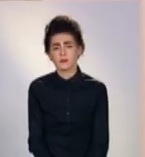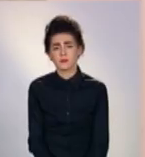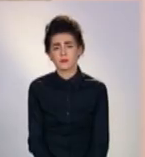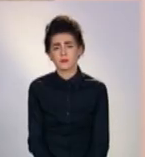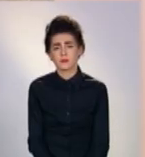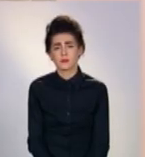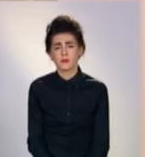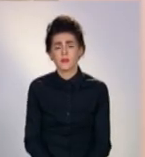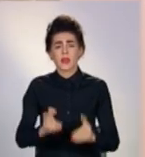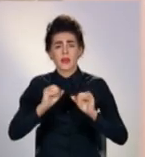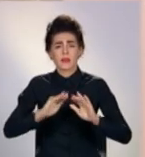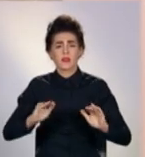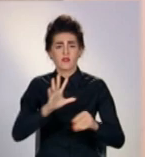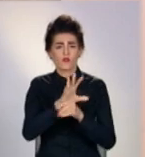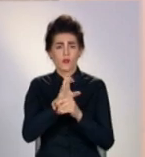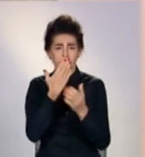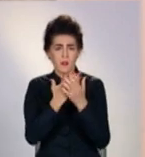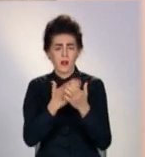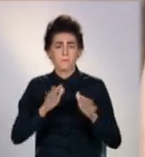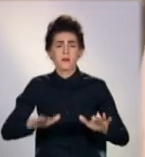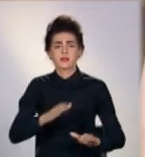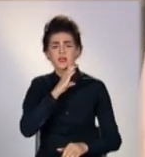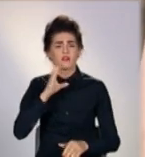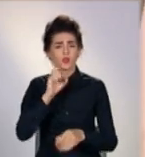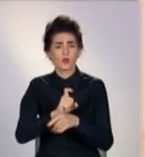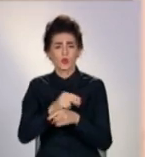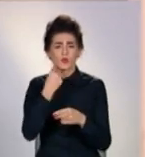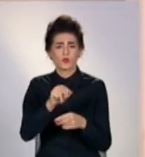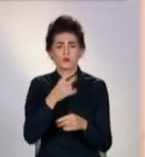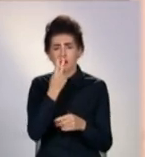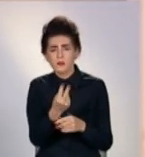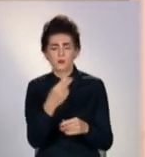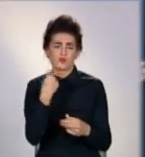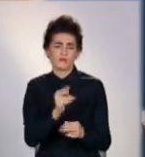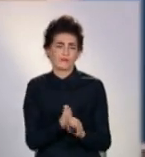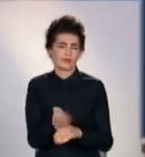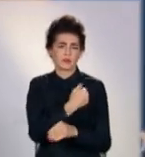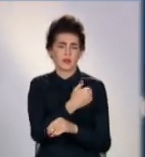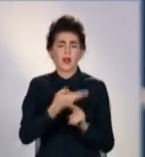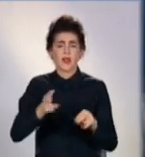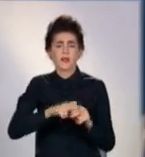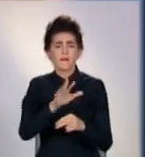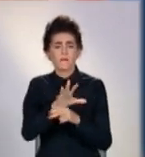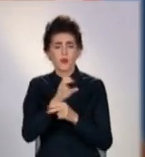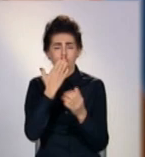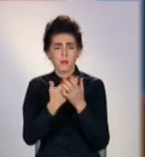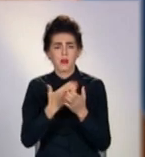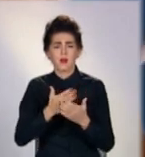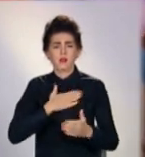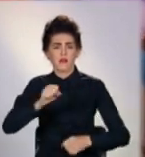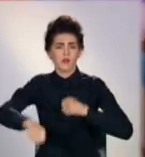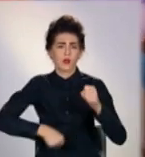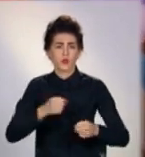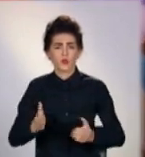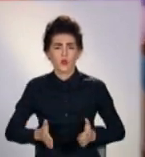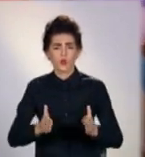На дитячих світлинах – місця в Сєвєродонецьку, які краще уминати. Це сторінки наших велодоріжок.